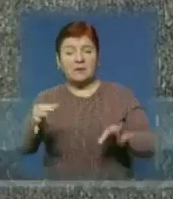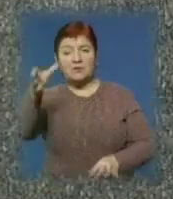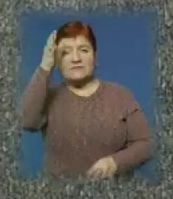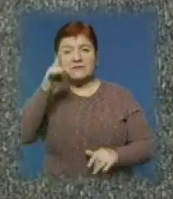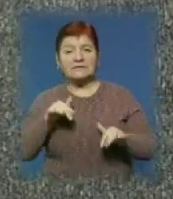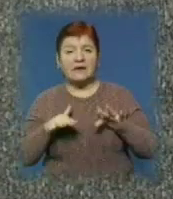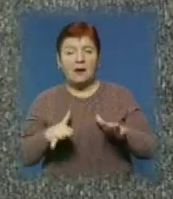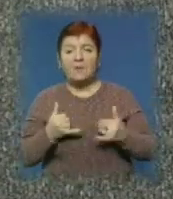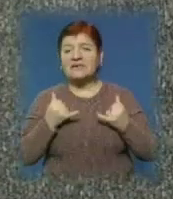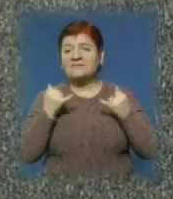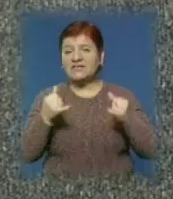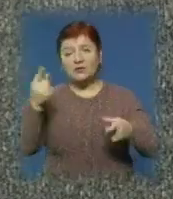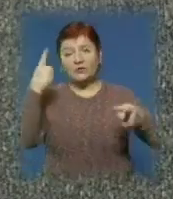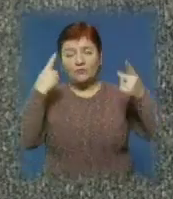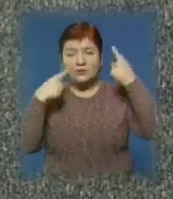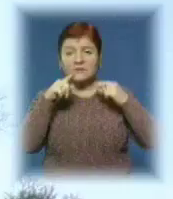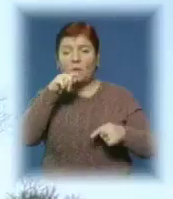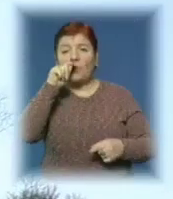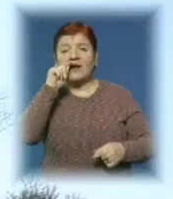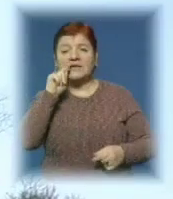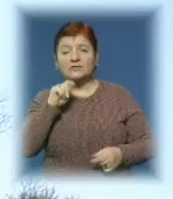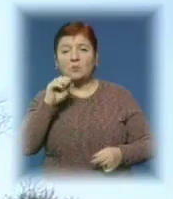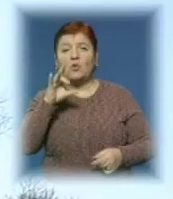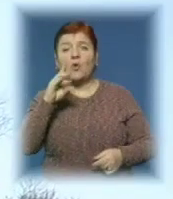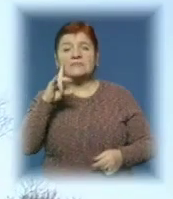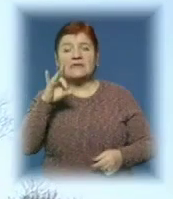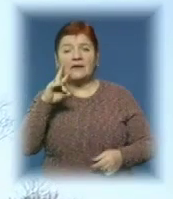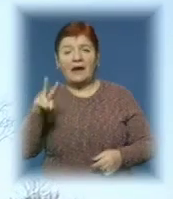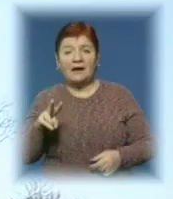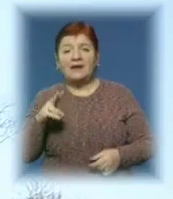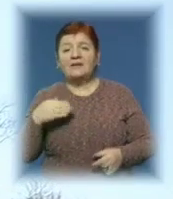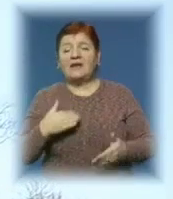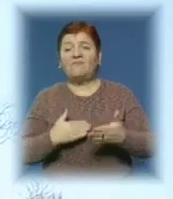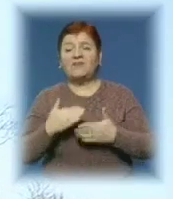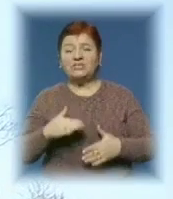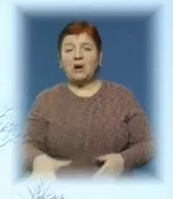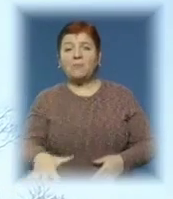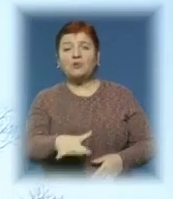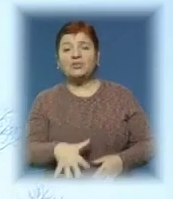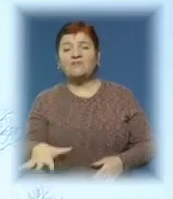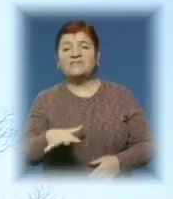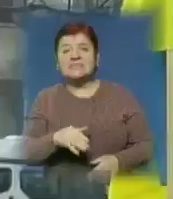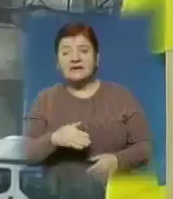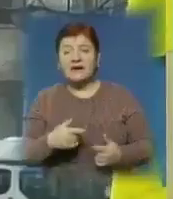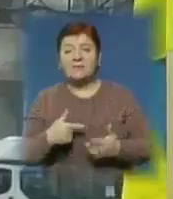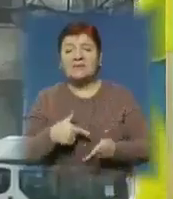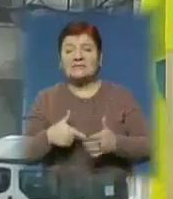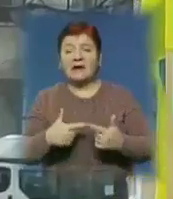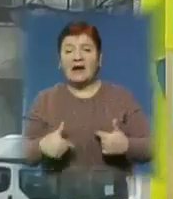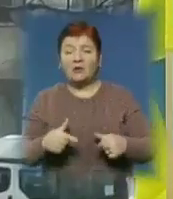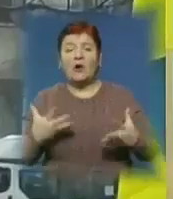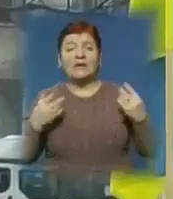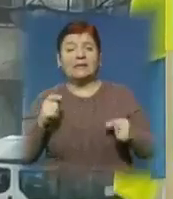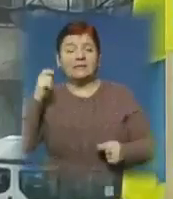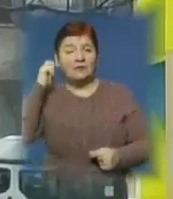заходи, присвячені творчості українського Кобзаря, планують провести в школах, вишах та на центральних площах усіх міст краю. В день народження